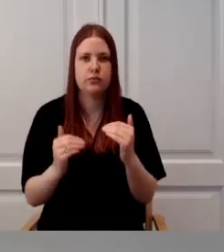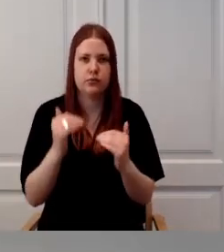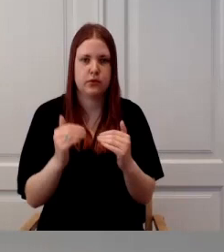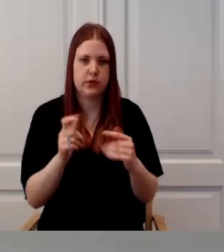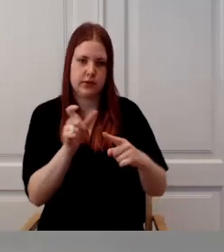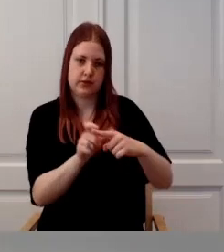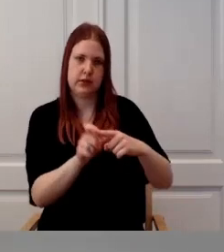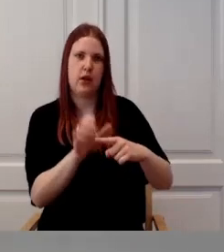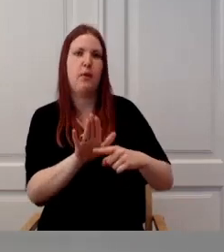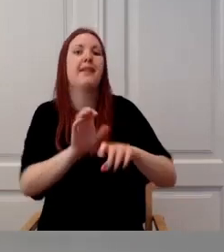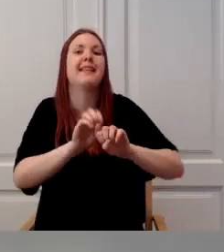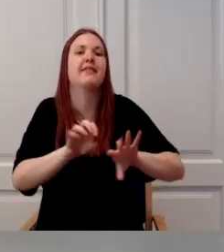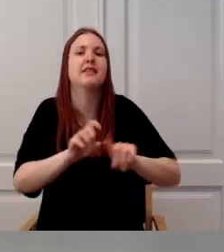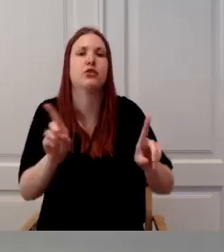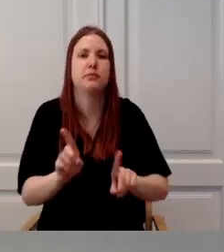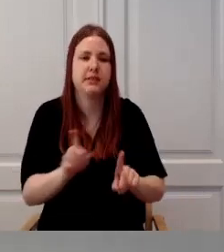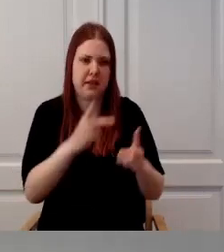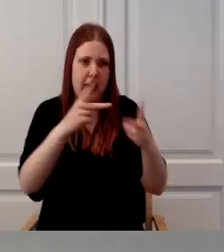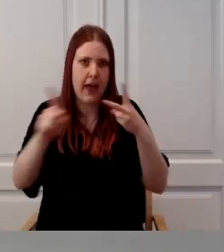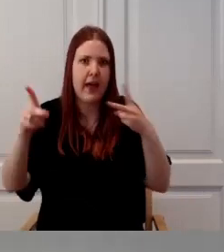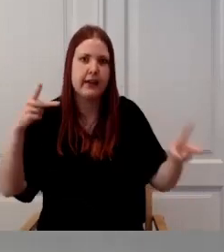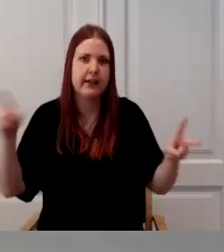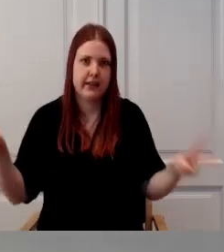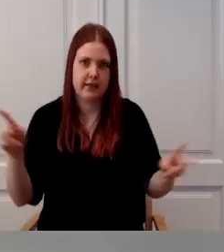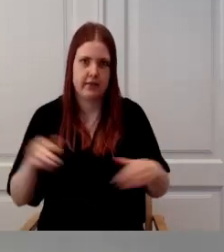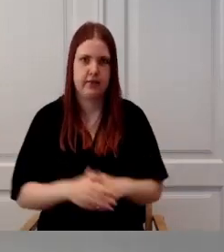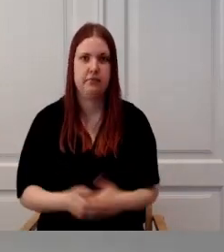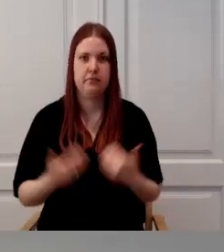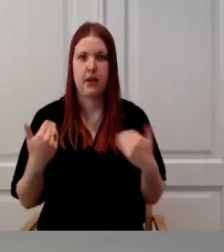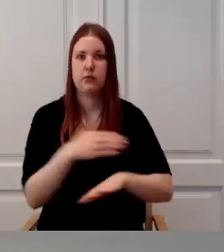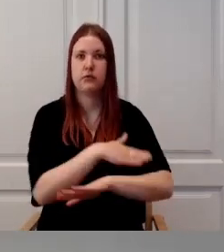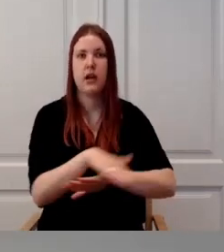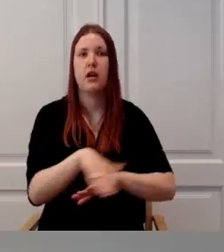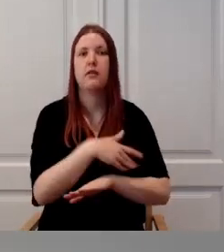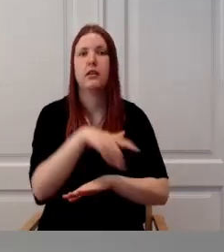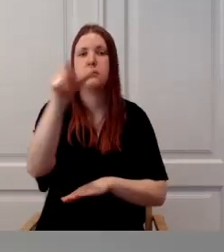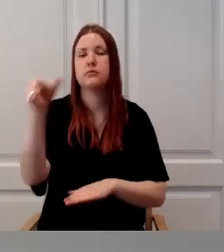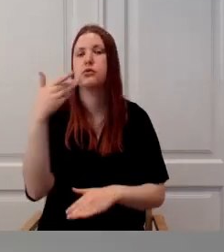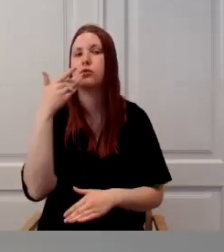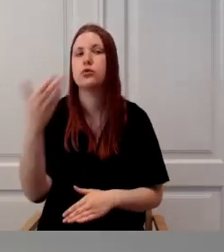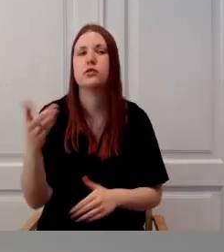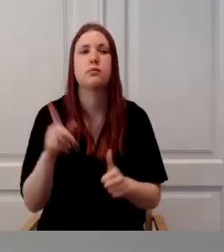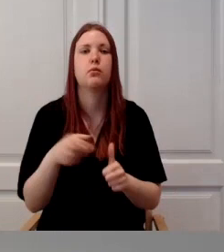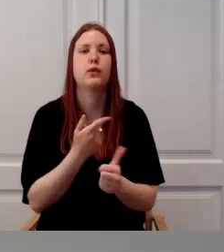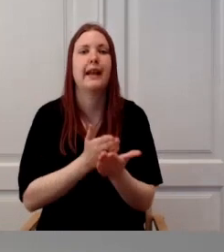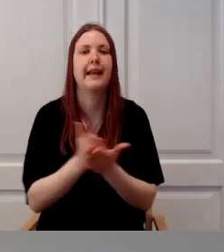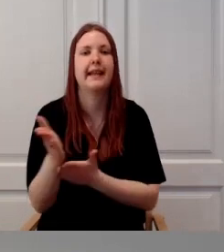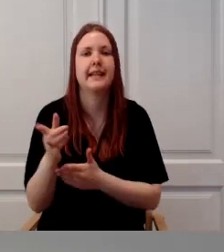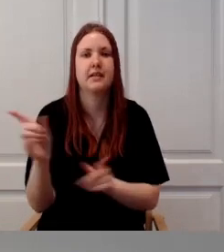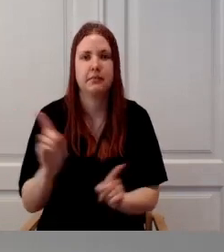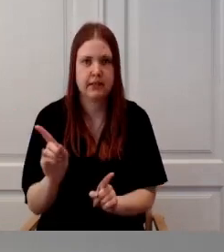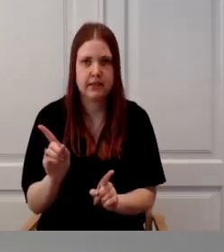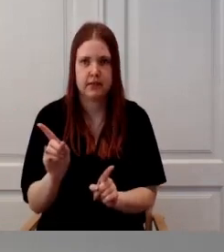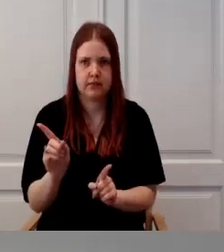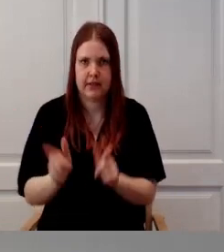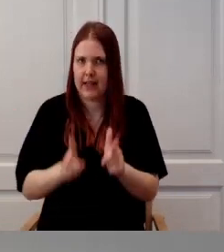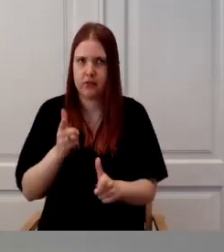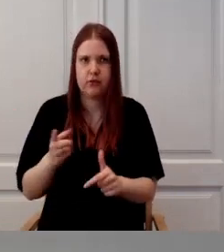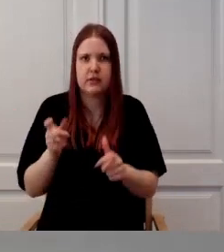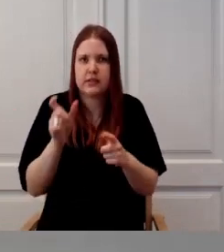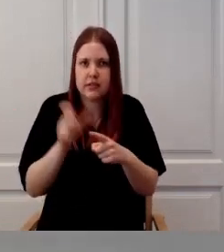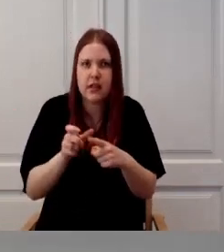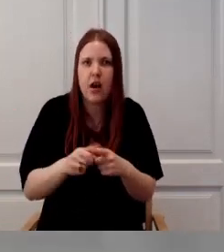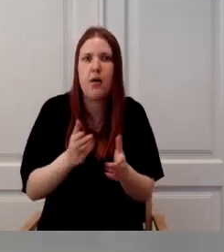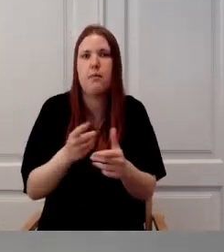tänavapäeval kui küsid inimesed, kes teavad, mis on asja puude liik. Kummal on see, et sellist mõistad niigu puude liik ühes